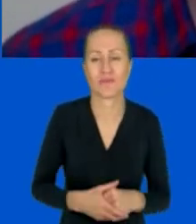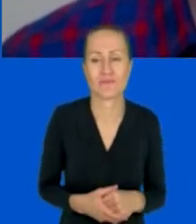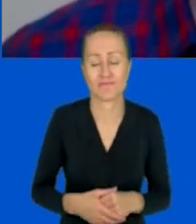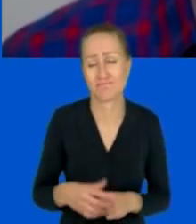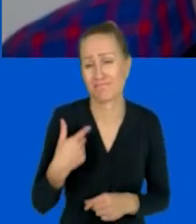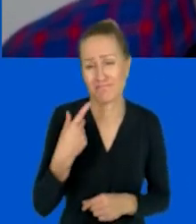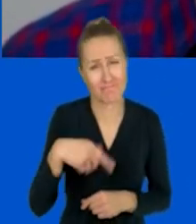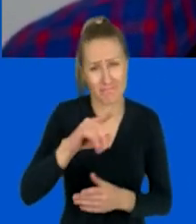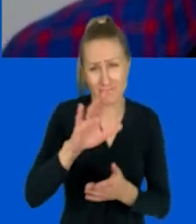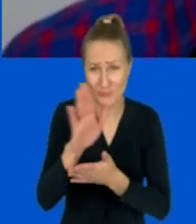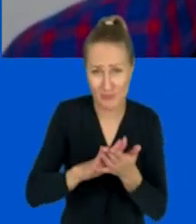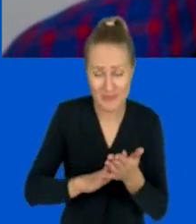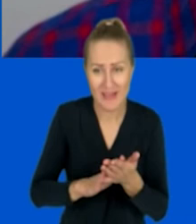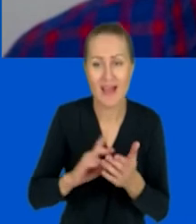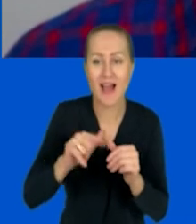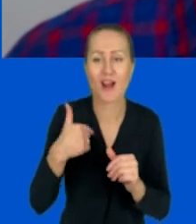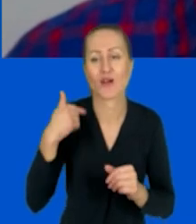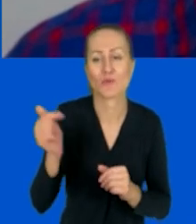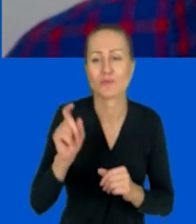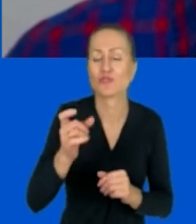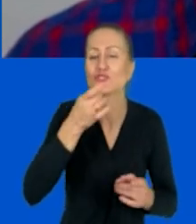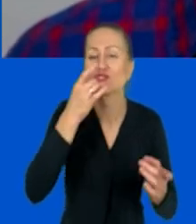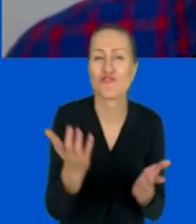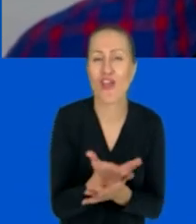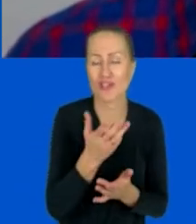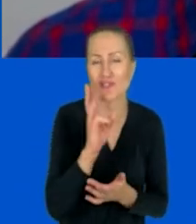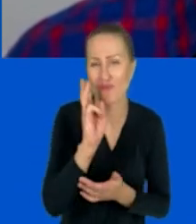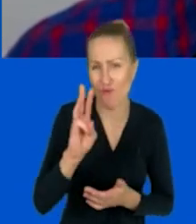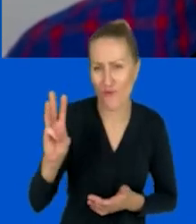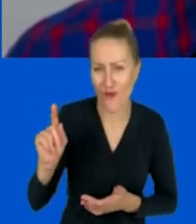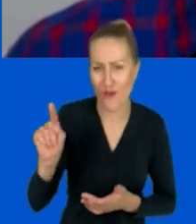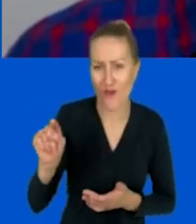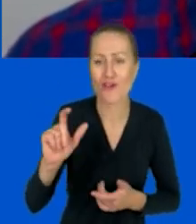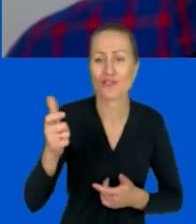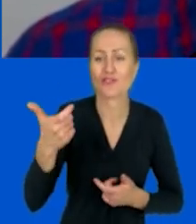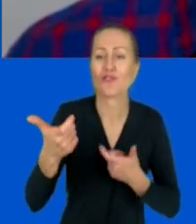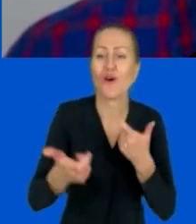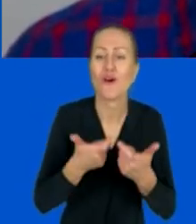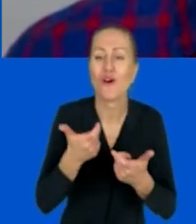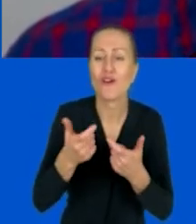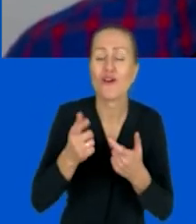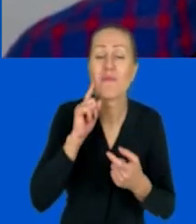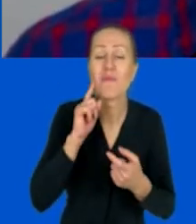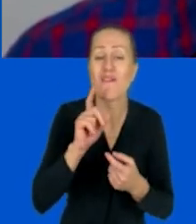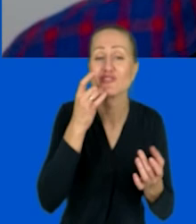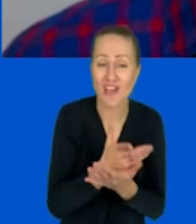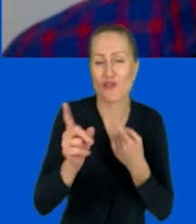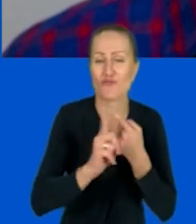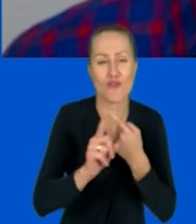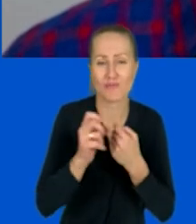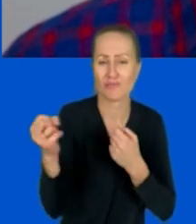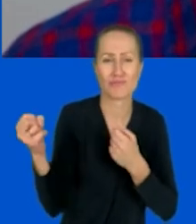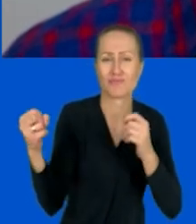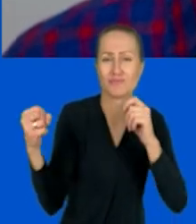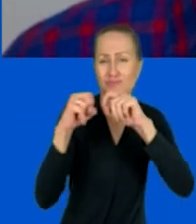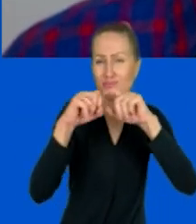Was przepraszam, ale oznacza, że muszę odświeżyć stronę. I to, co będzie rezultatem tego odświeżenia, to, że zmieni się ten kod.